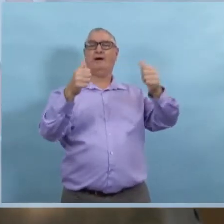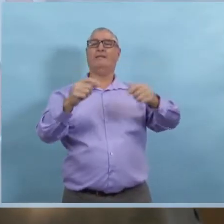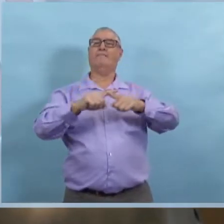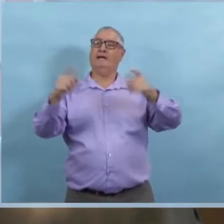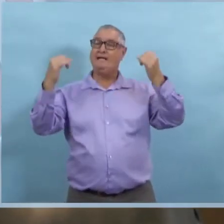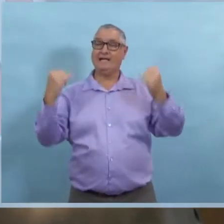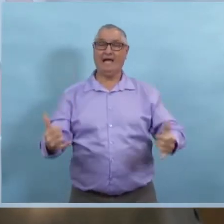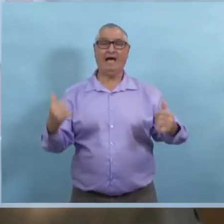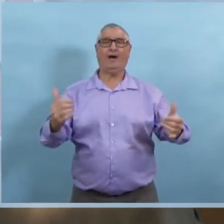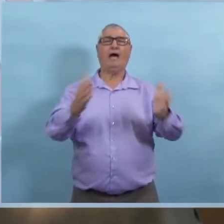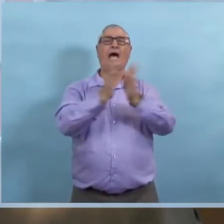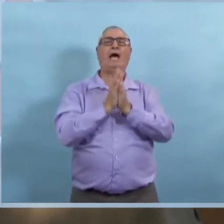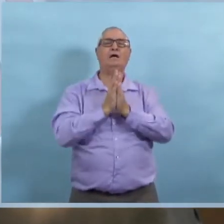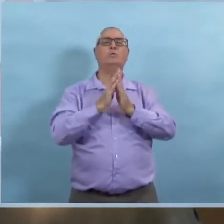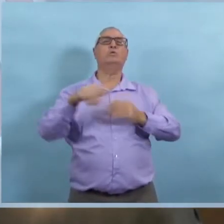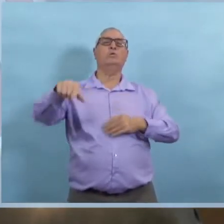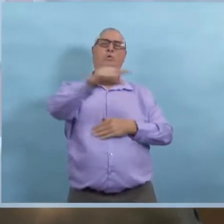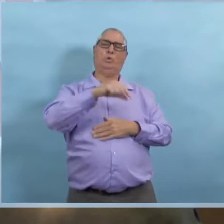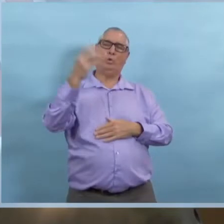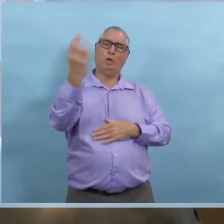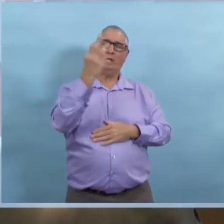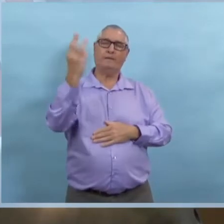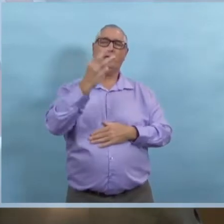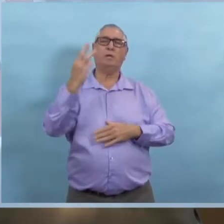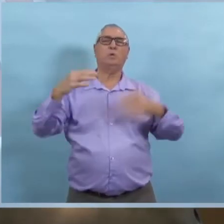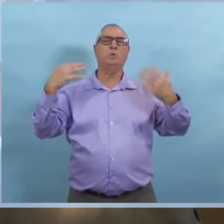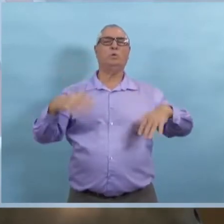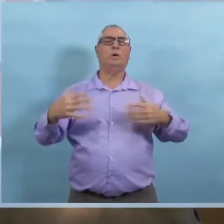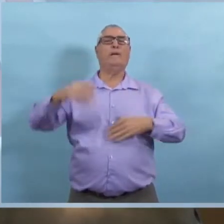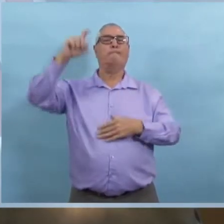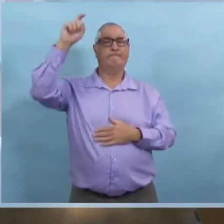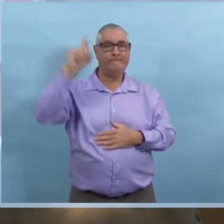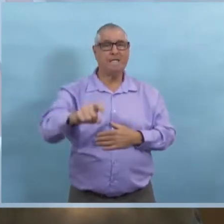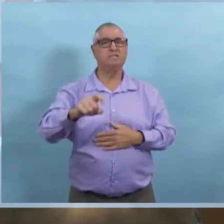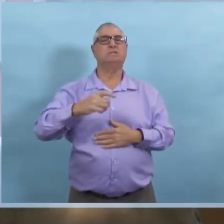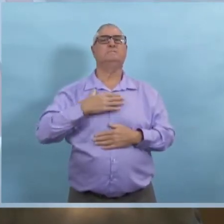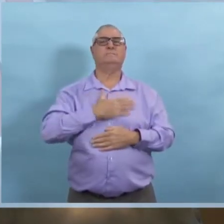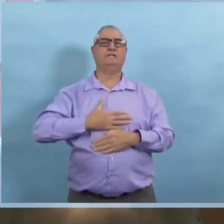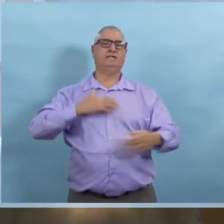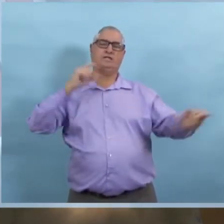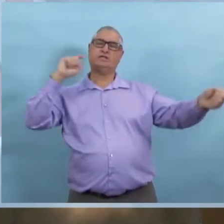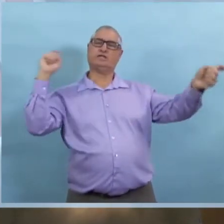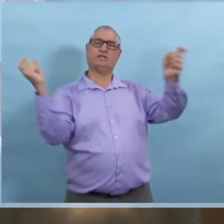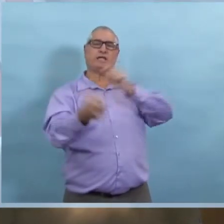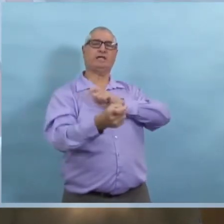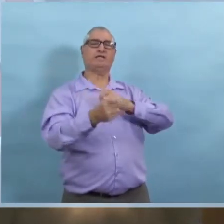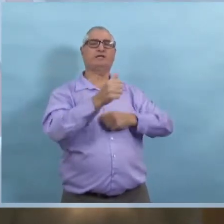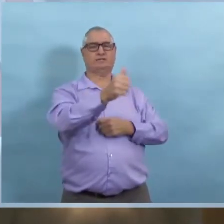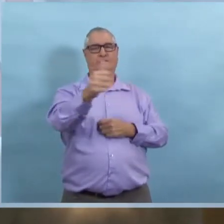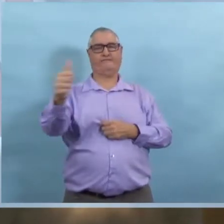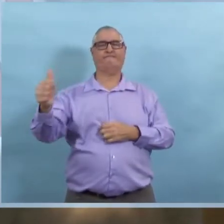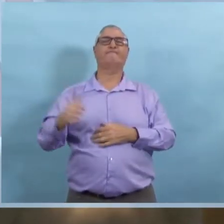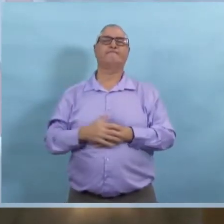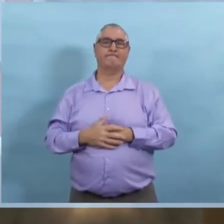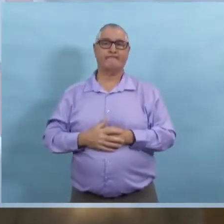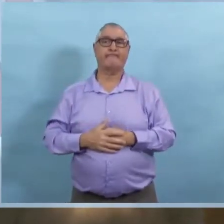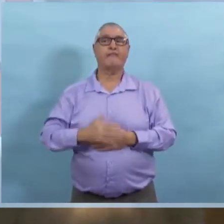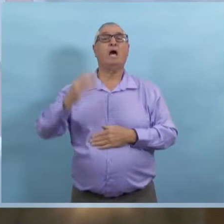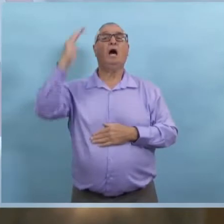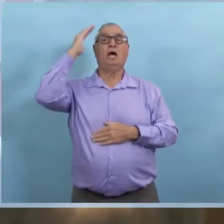Alors, c'est peut-être une réponse un peu longue, mais ce qu'on a besoin de faire, c'est que les Manitobains, ici, redoublent leurs efforts,